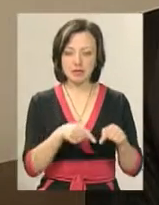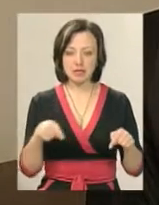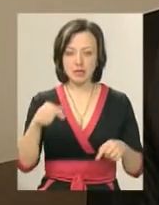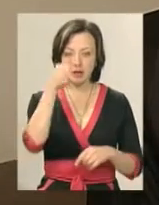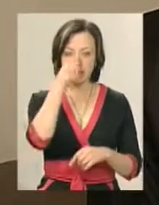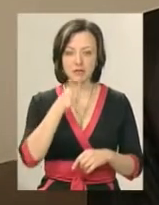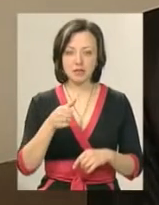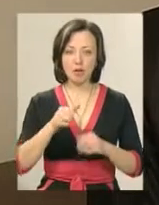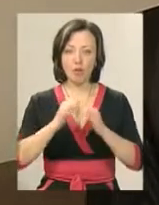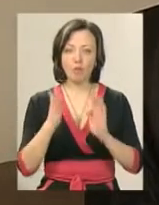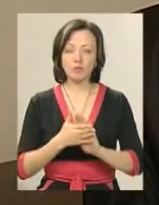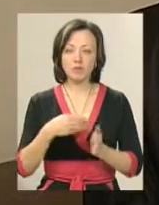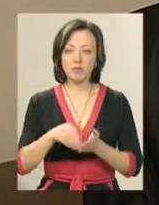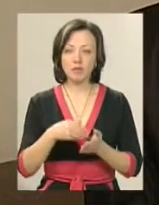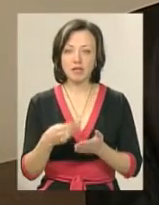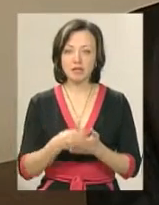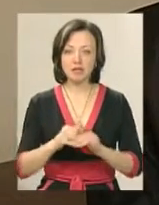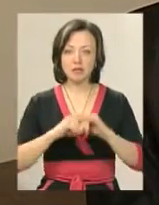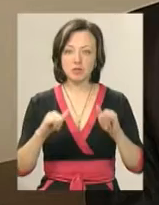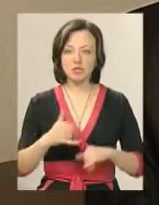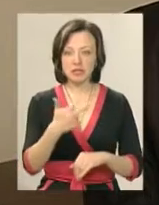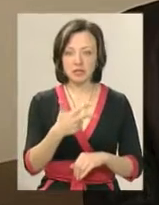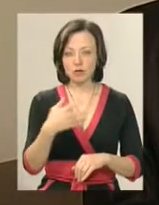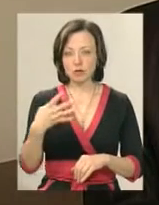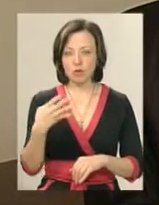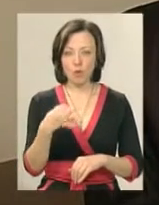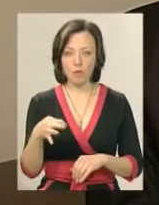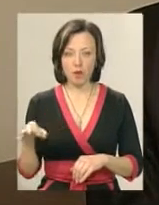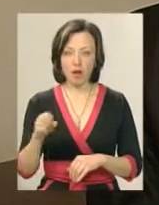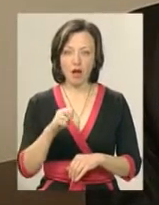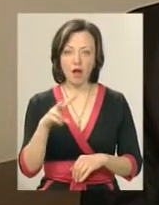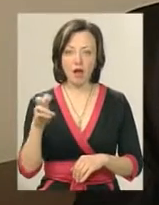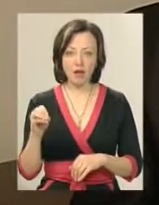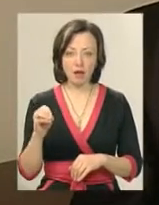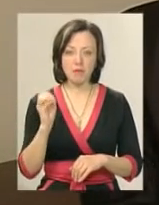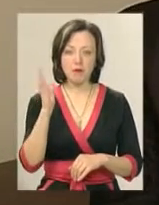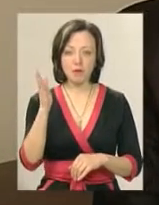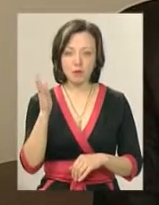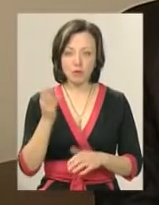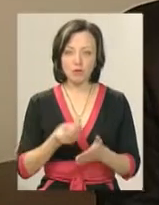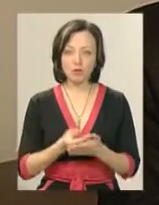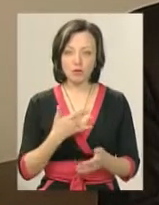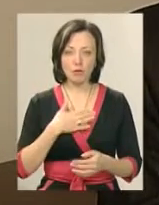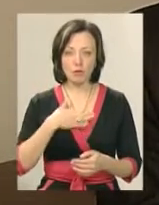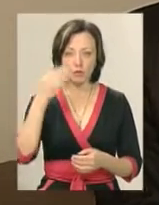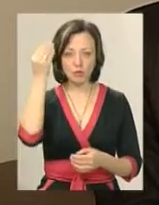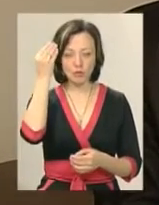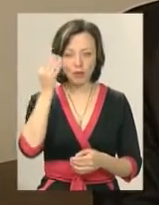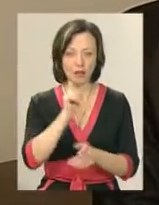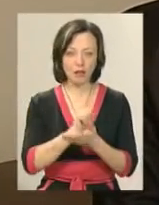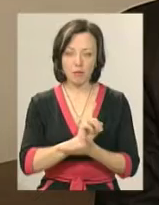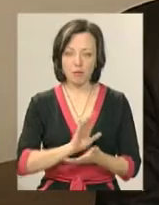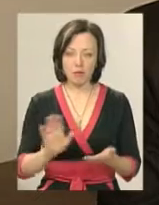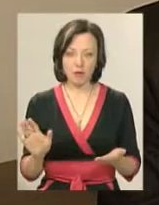оптово закупівлення ціна збільшилась на 30-40 копійок. Але майбутнє подорожчя, на мою думку, не